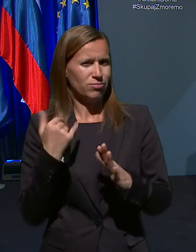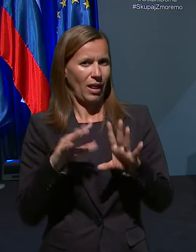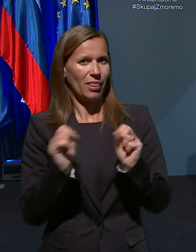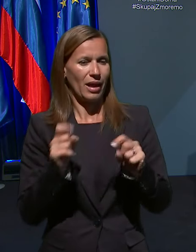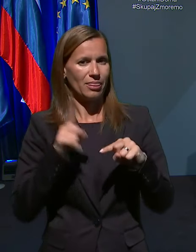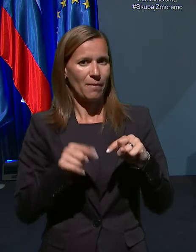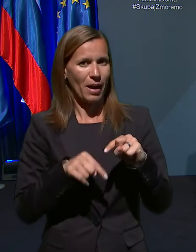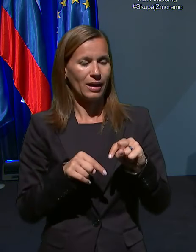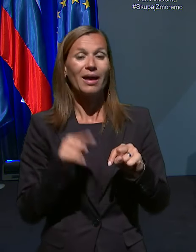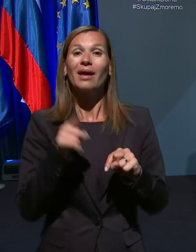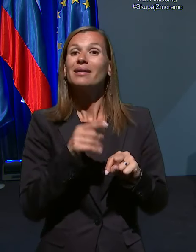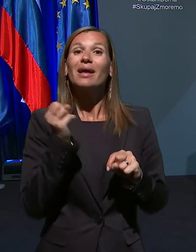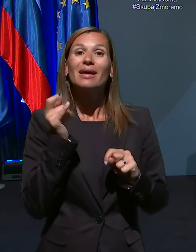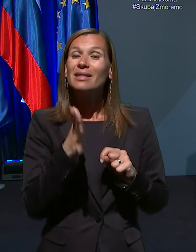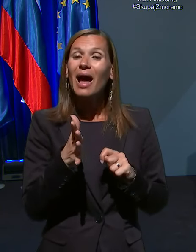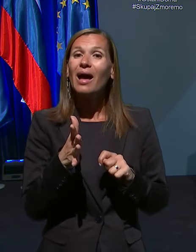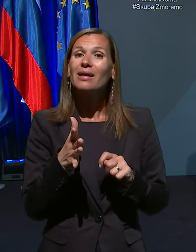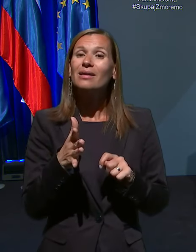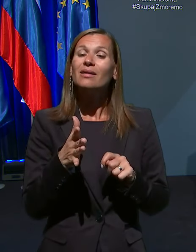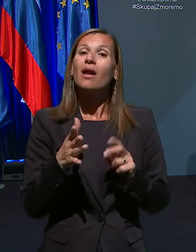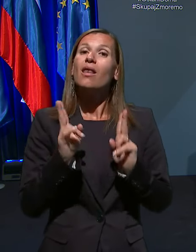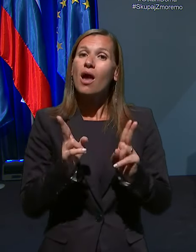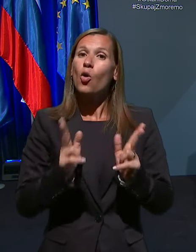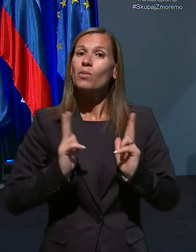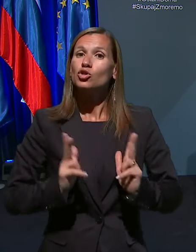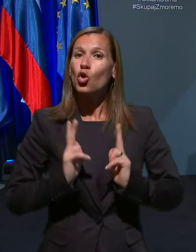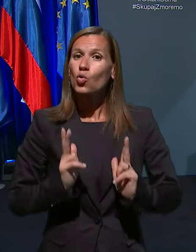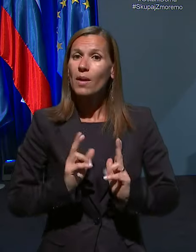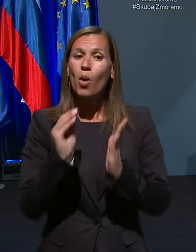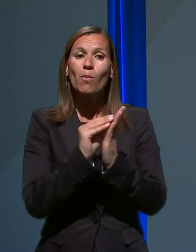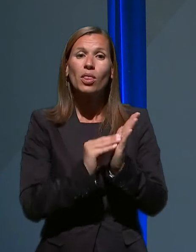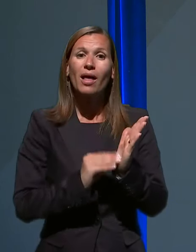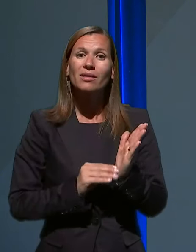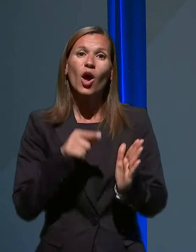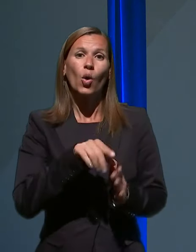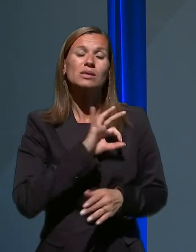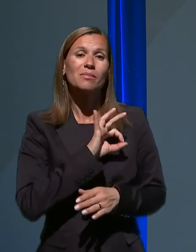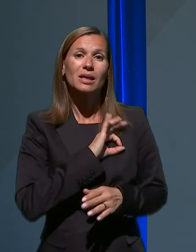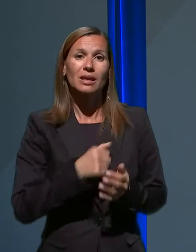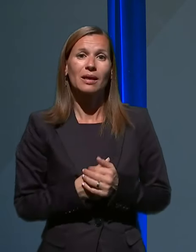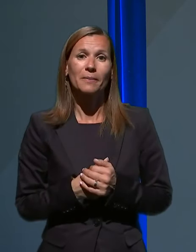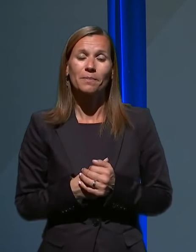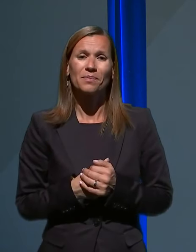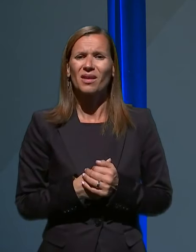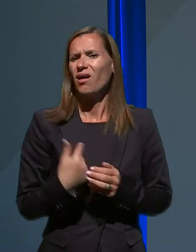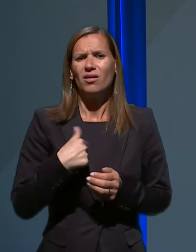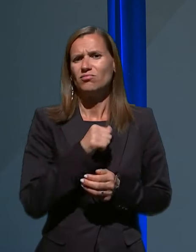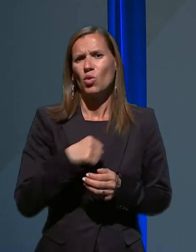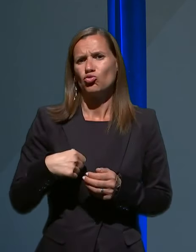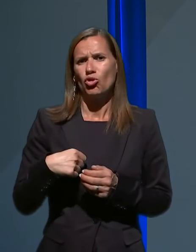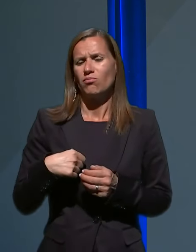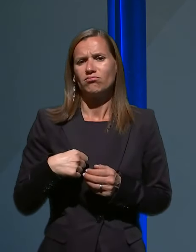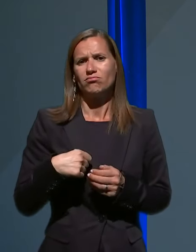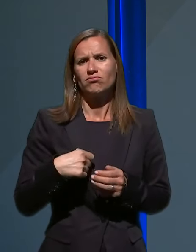In kdaj retrogradno lahko pričakujemo podatke o teh smrtih? Ne bi želela soditi,